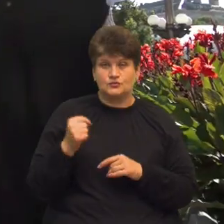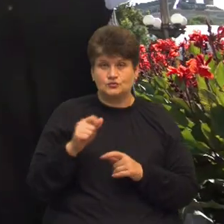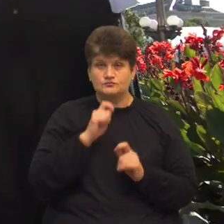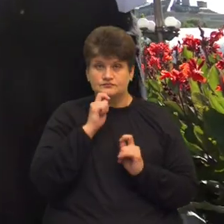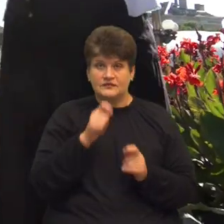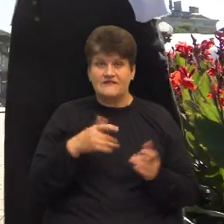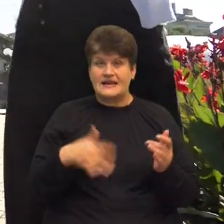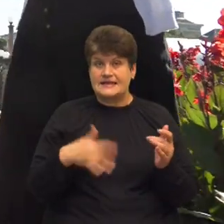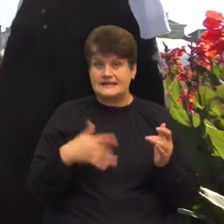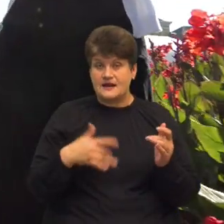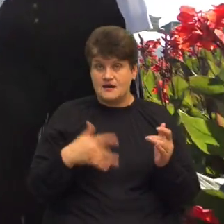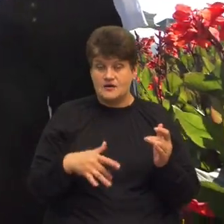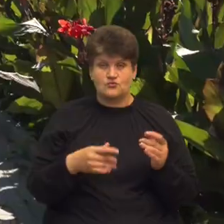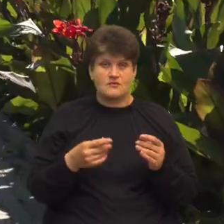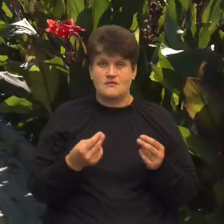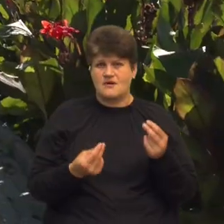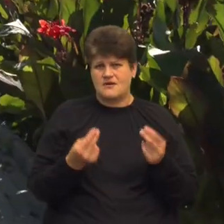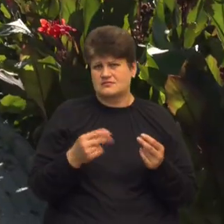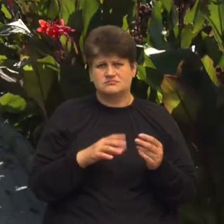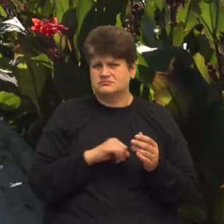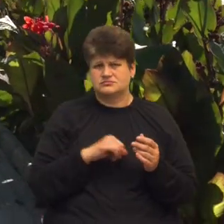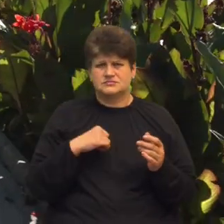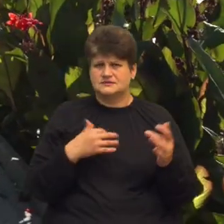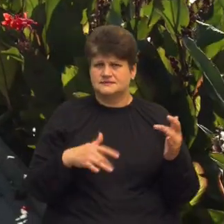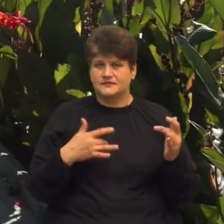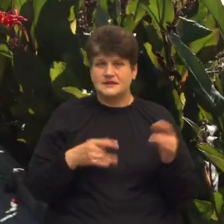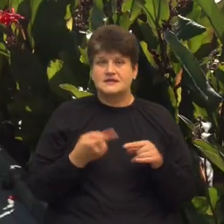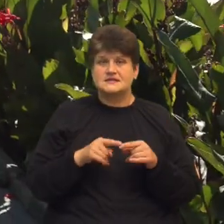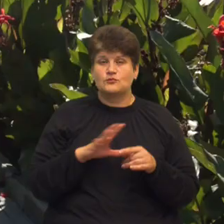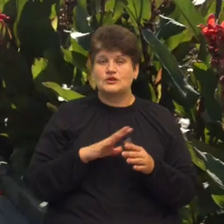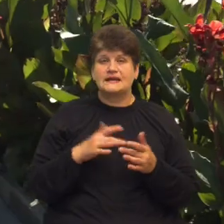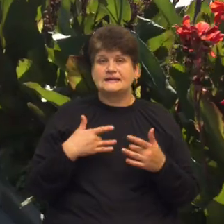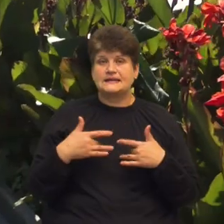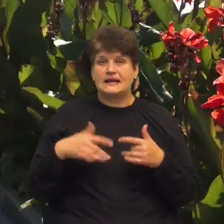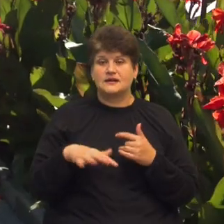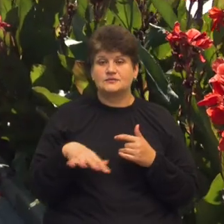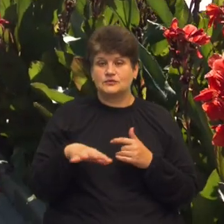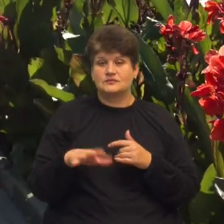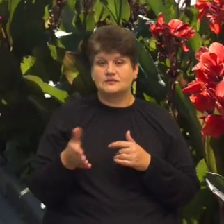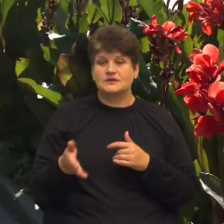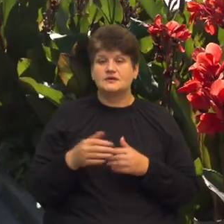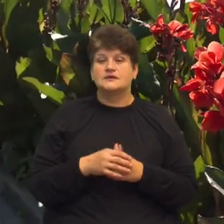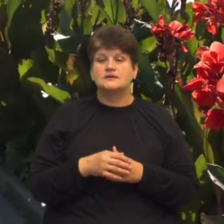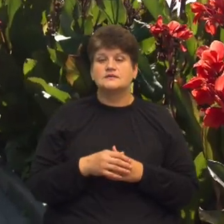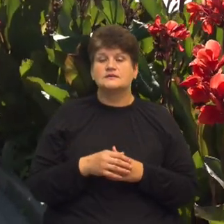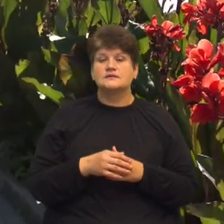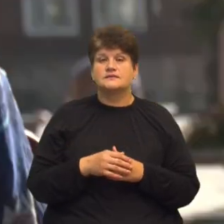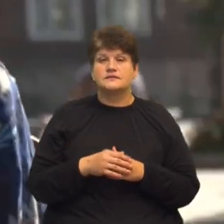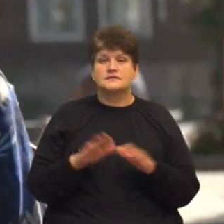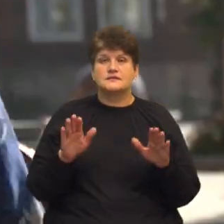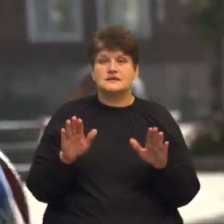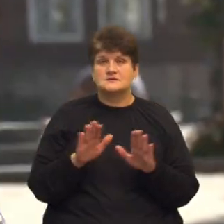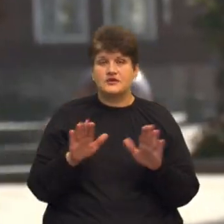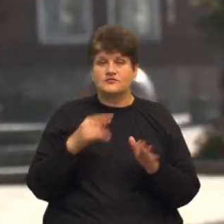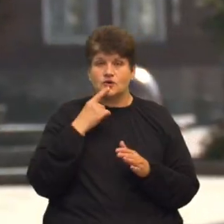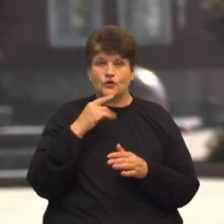на ній навчився самотужки, каже Вова. Це було на Треатральній площі. Це отута на площі у нас співач «Червону руту».